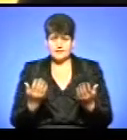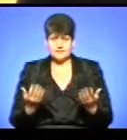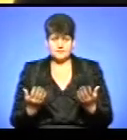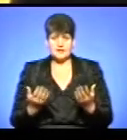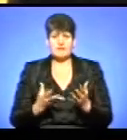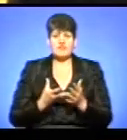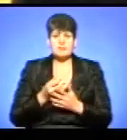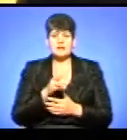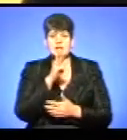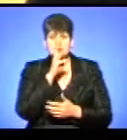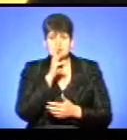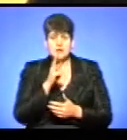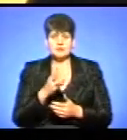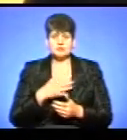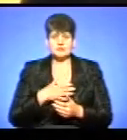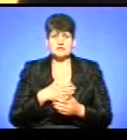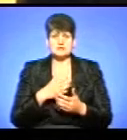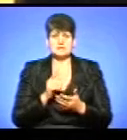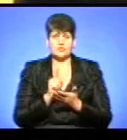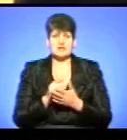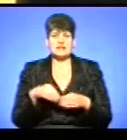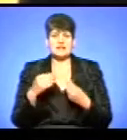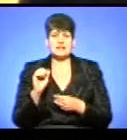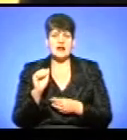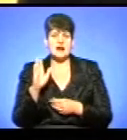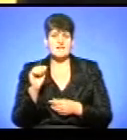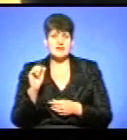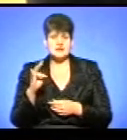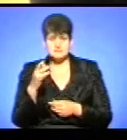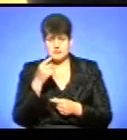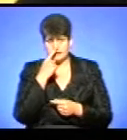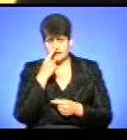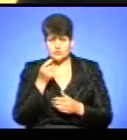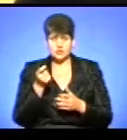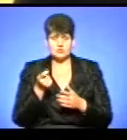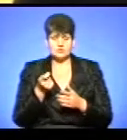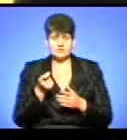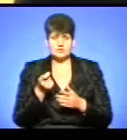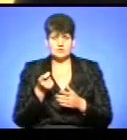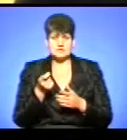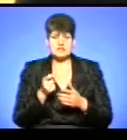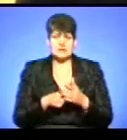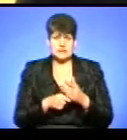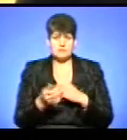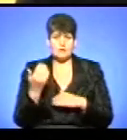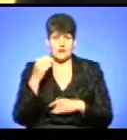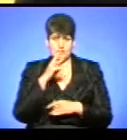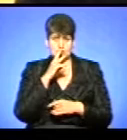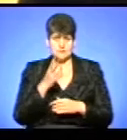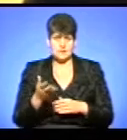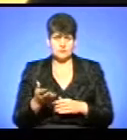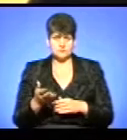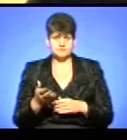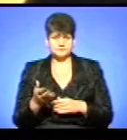Виплата заробітної плати, ми маємо давати аванс. Ми тільки недавно закрили попередню заробітну плату.